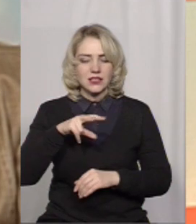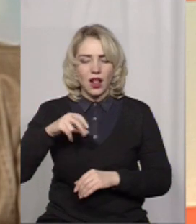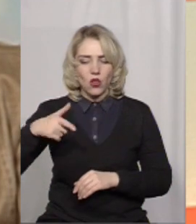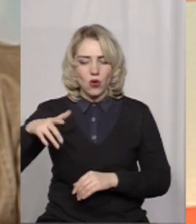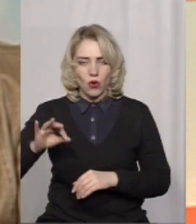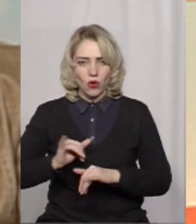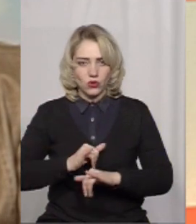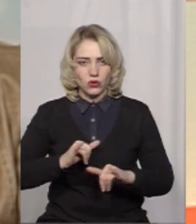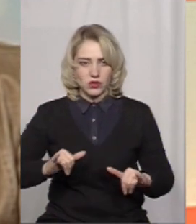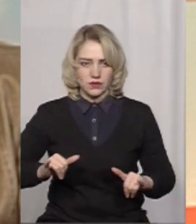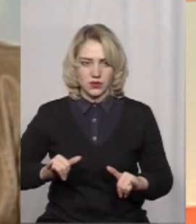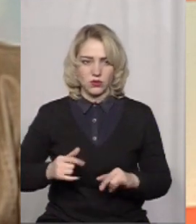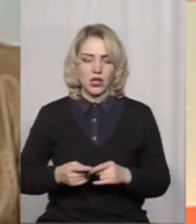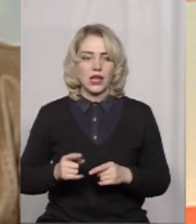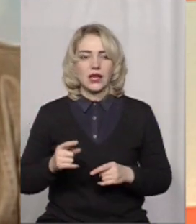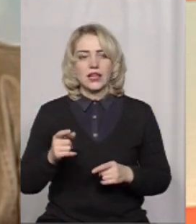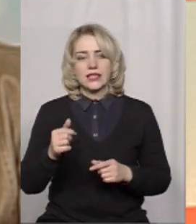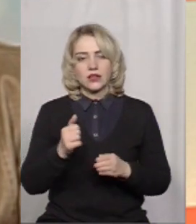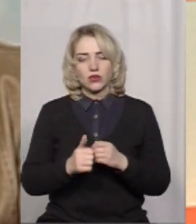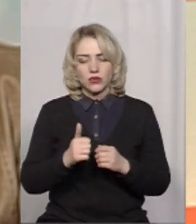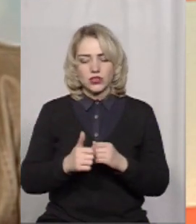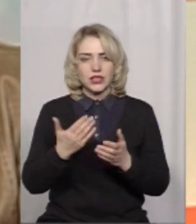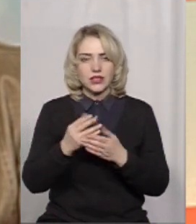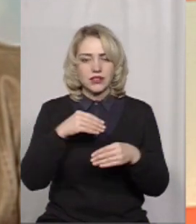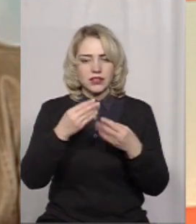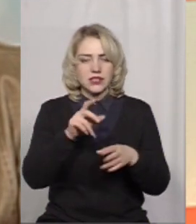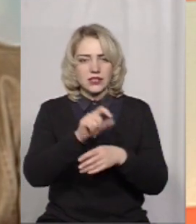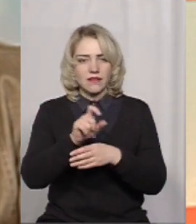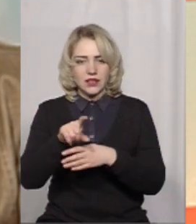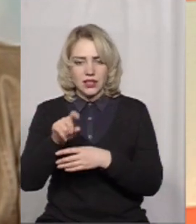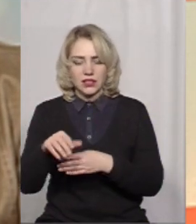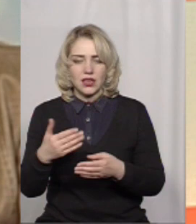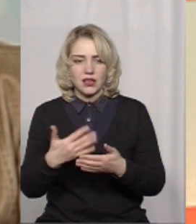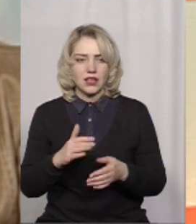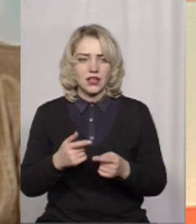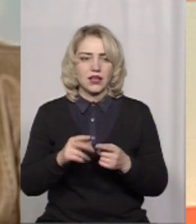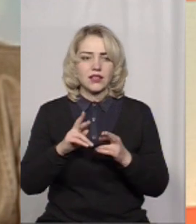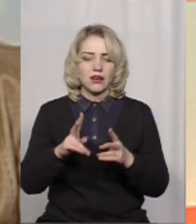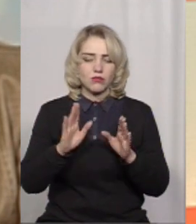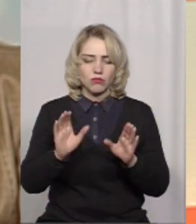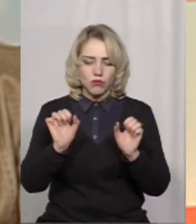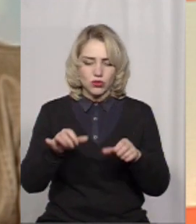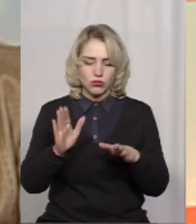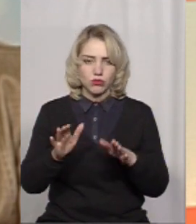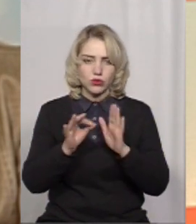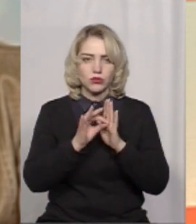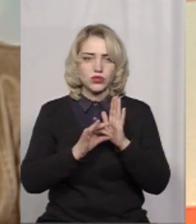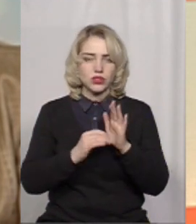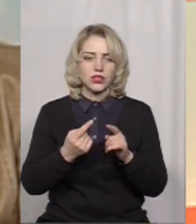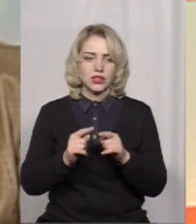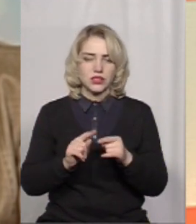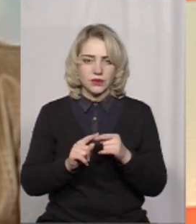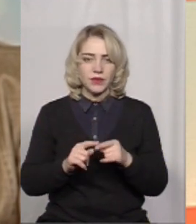17 цілей зараз визначені завдання і зараз визначені індикатори. Тобто, як їх можна буде оцінити. Таке